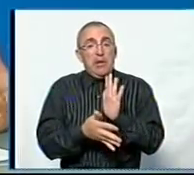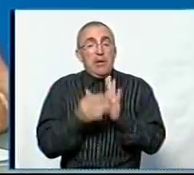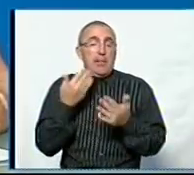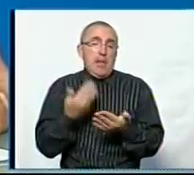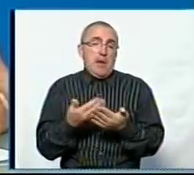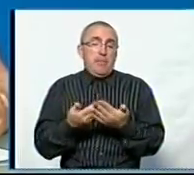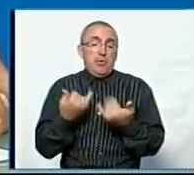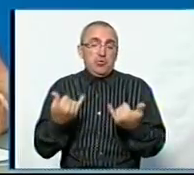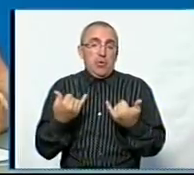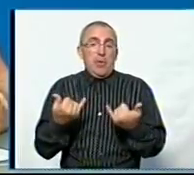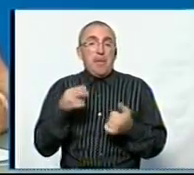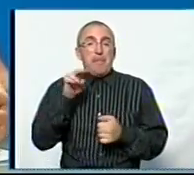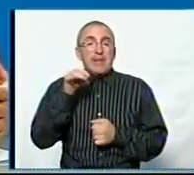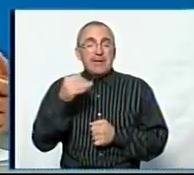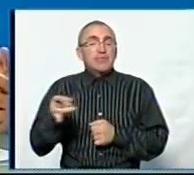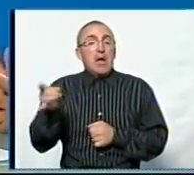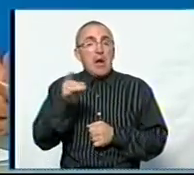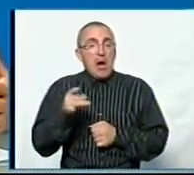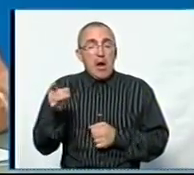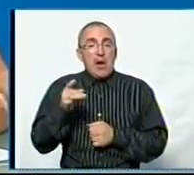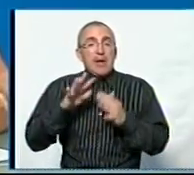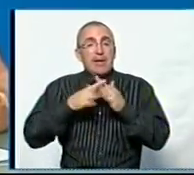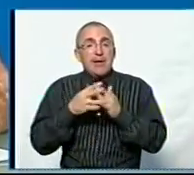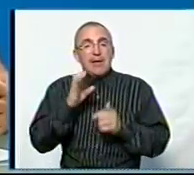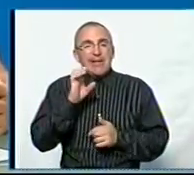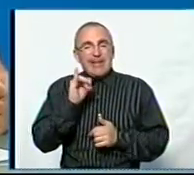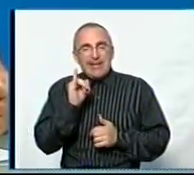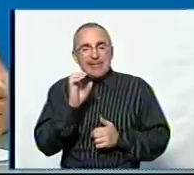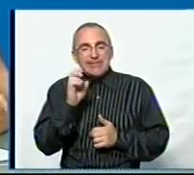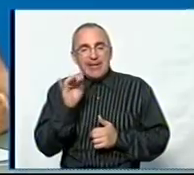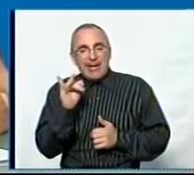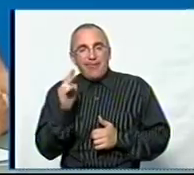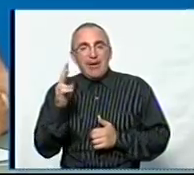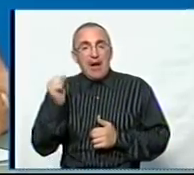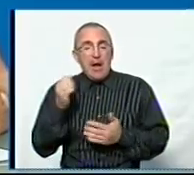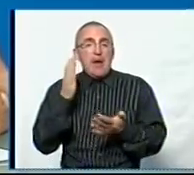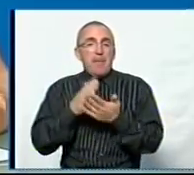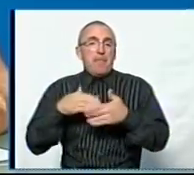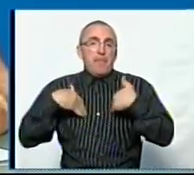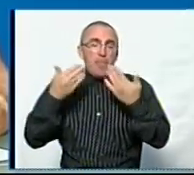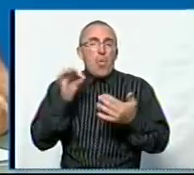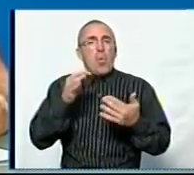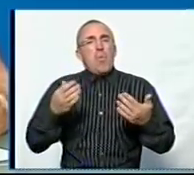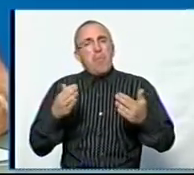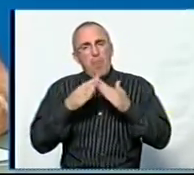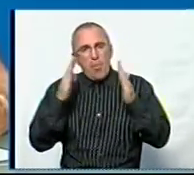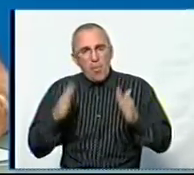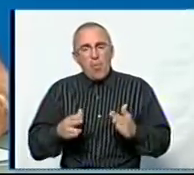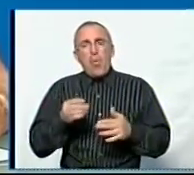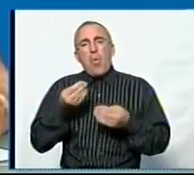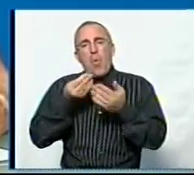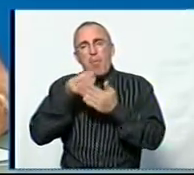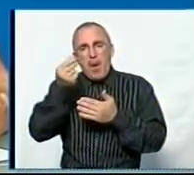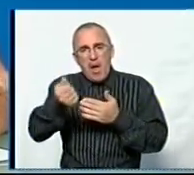наприклад, як на сьогодні в Петрівському районі, в селі Іскрівка маємо пропозиції і по житлу, і по оплаті